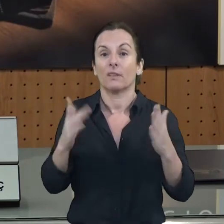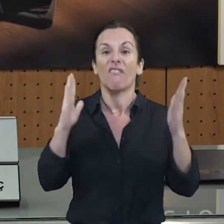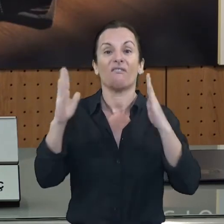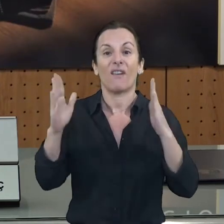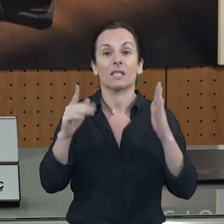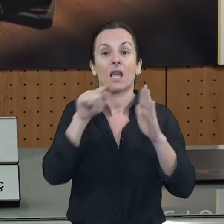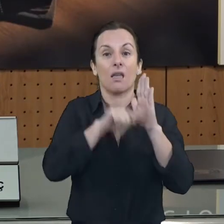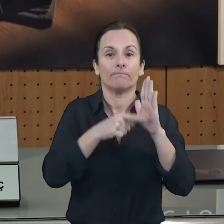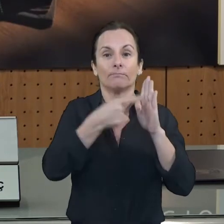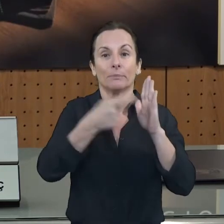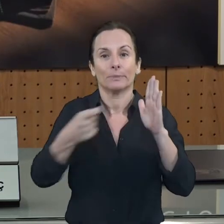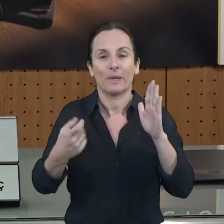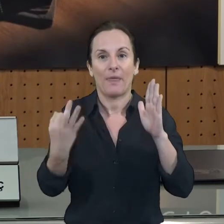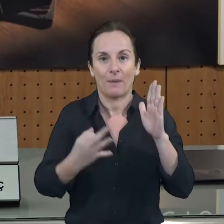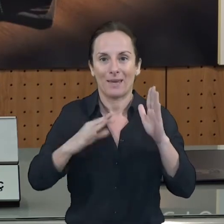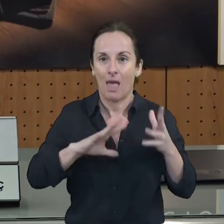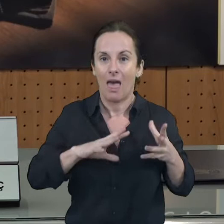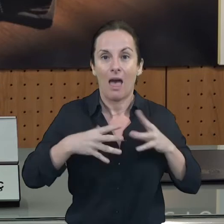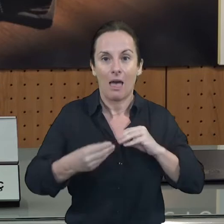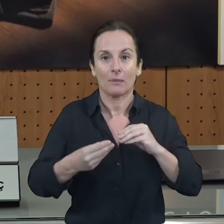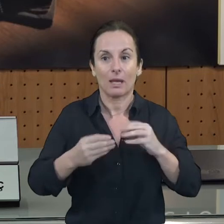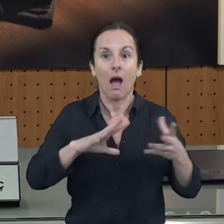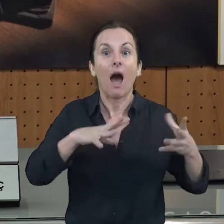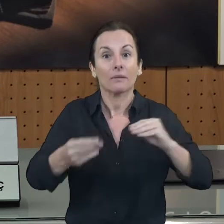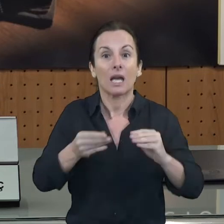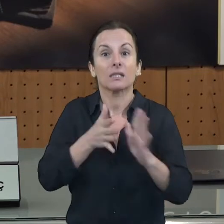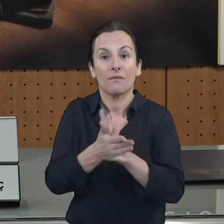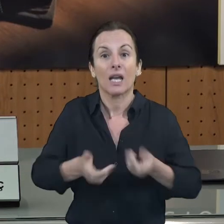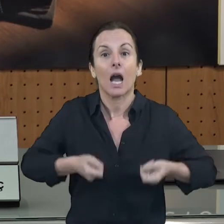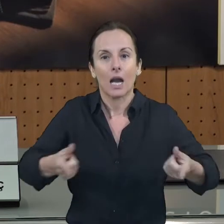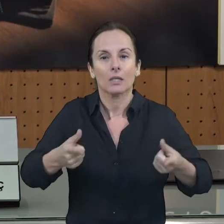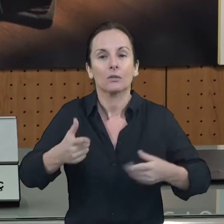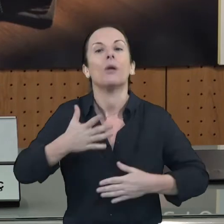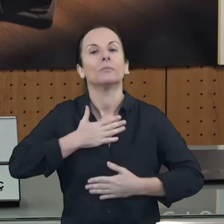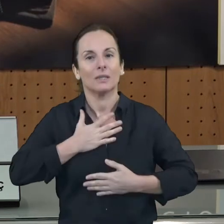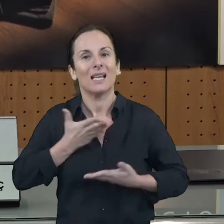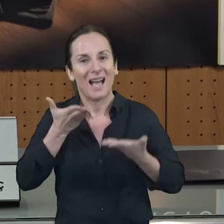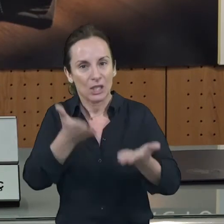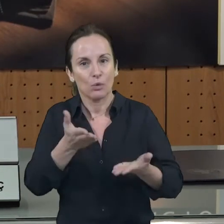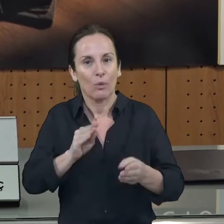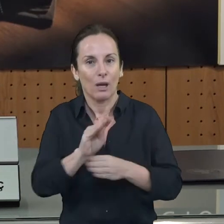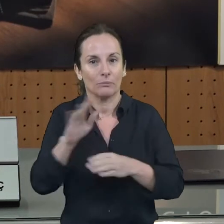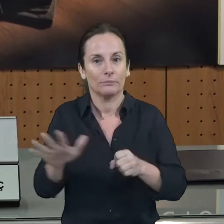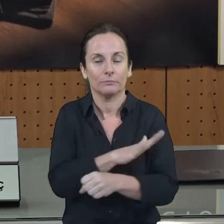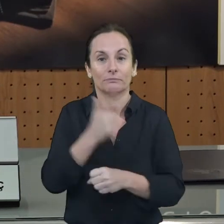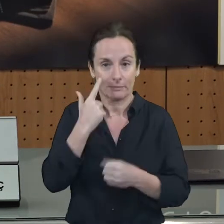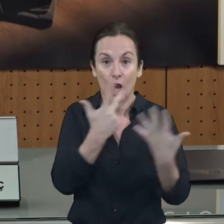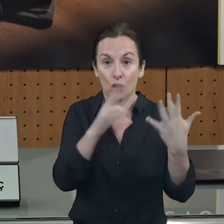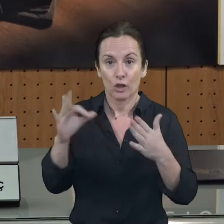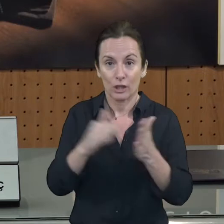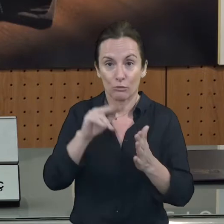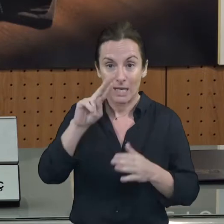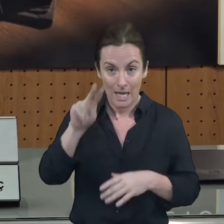i, per tant, ajudem a sofregar aquestes despeses. Com d'aquestes.000 euros, empreses de menys de 5 treballadors,